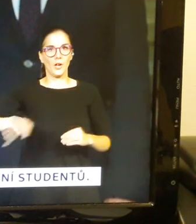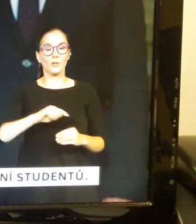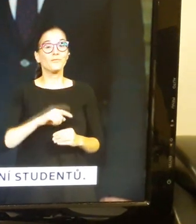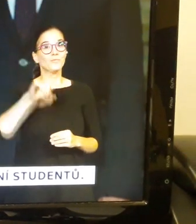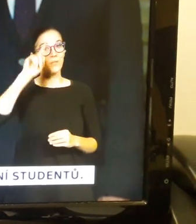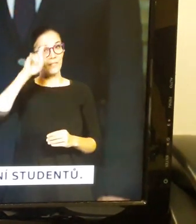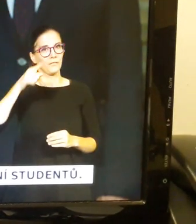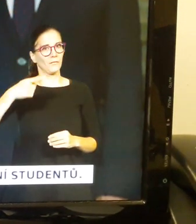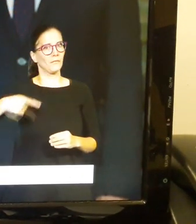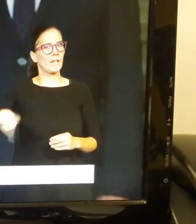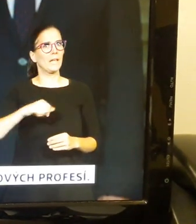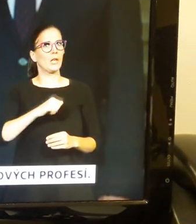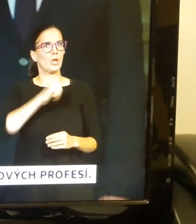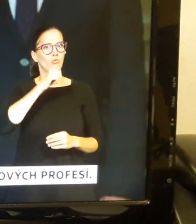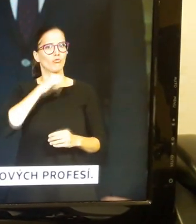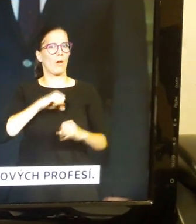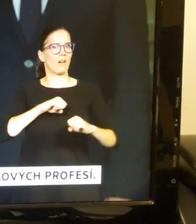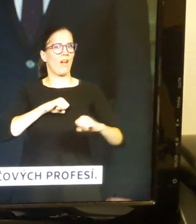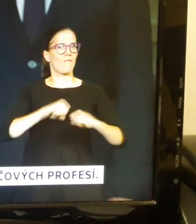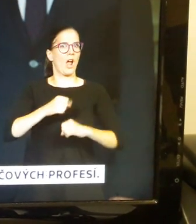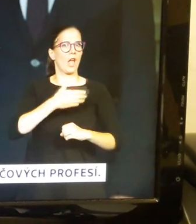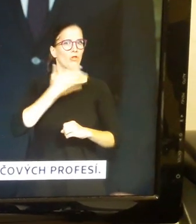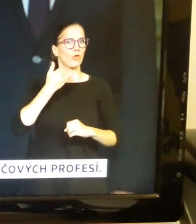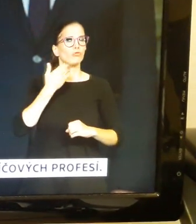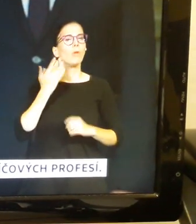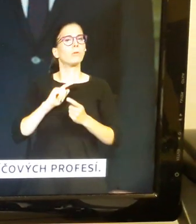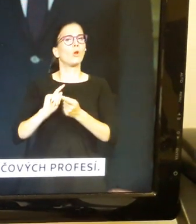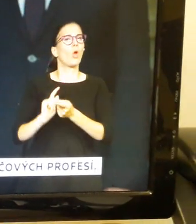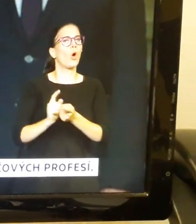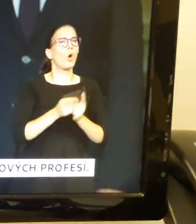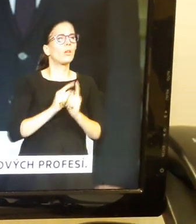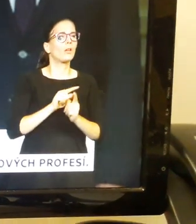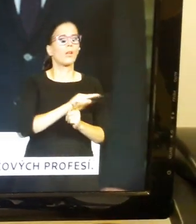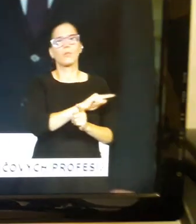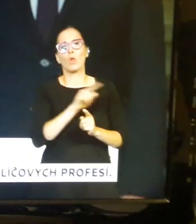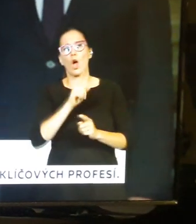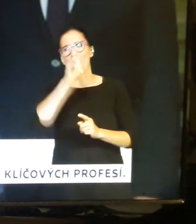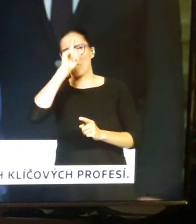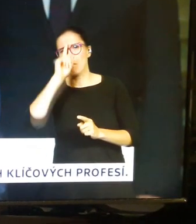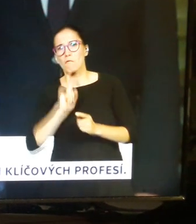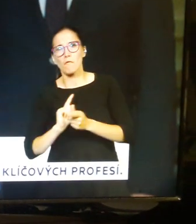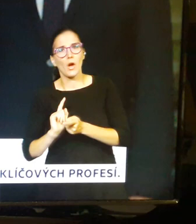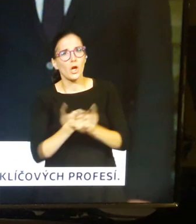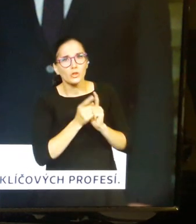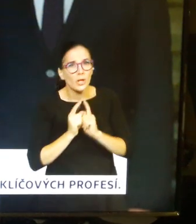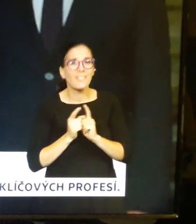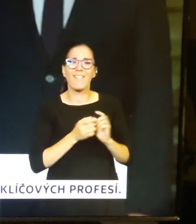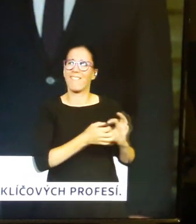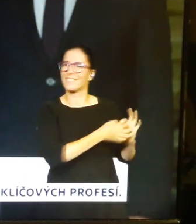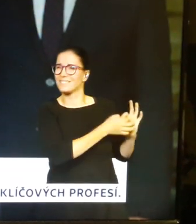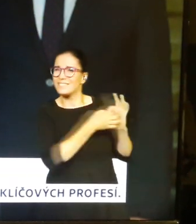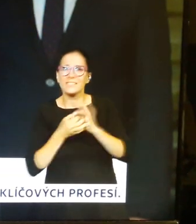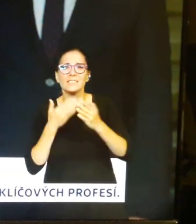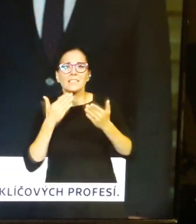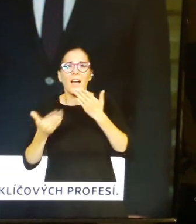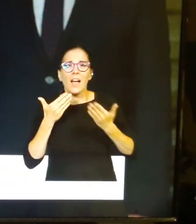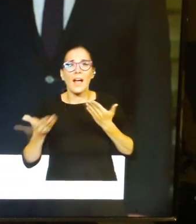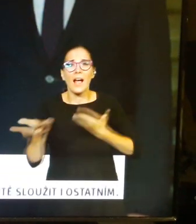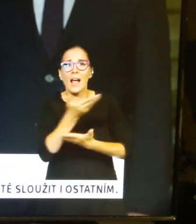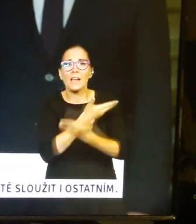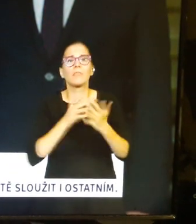Víte, vláda České republiky včera jednala až do večerních hodin a přijala po celodenním rokování